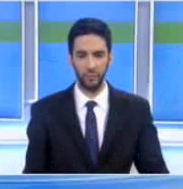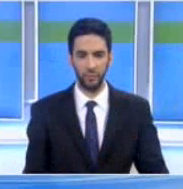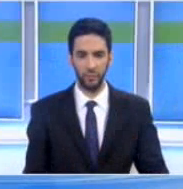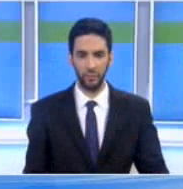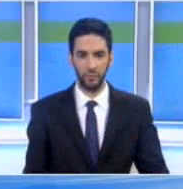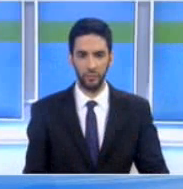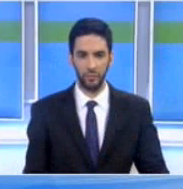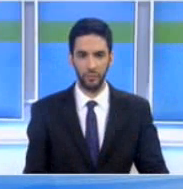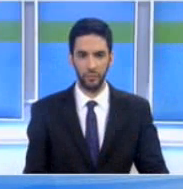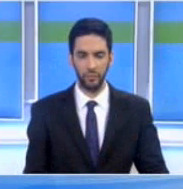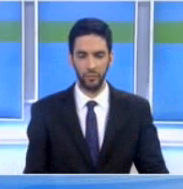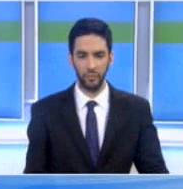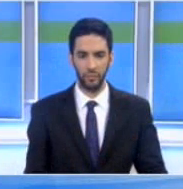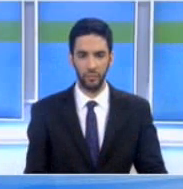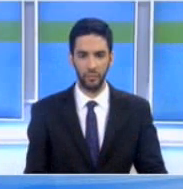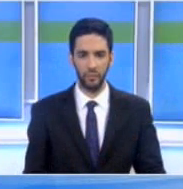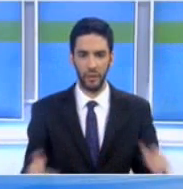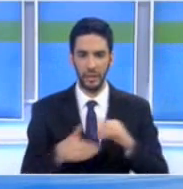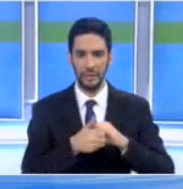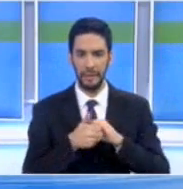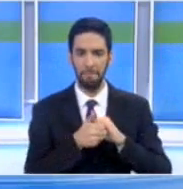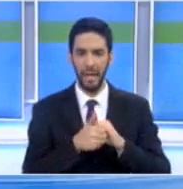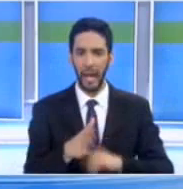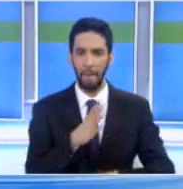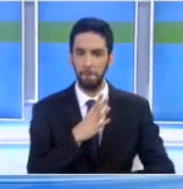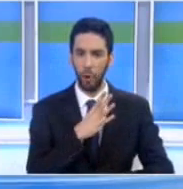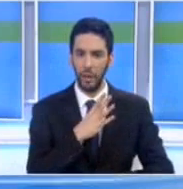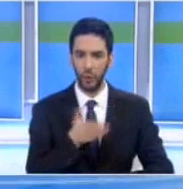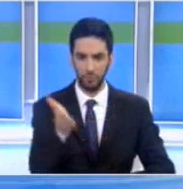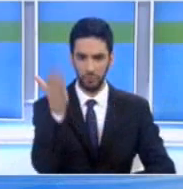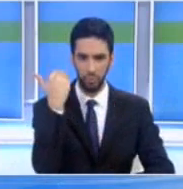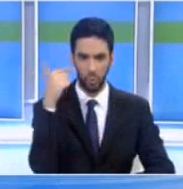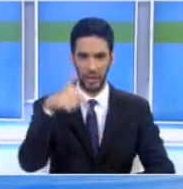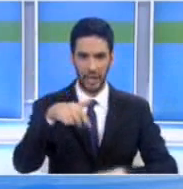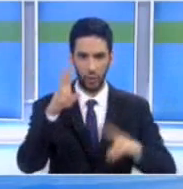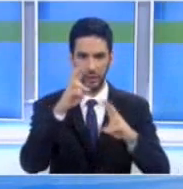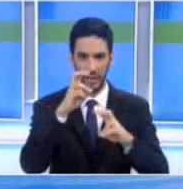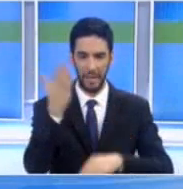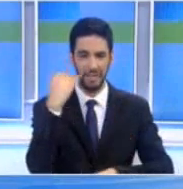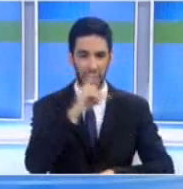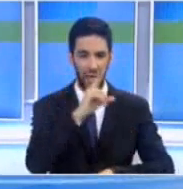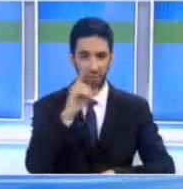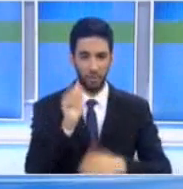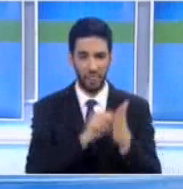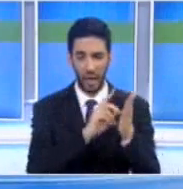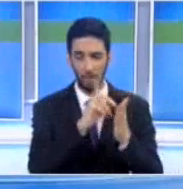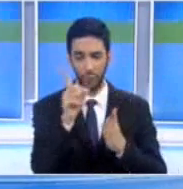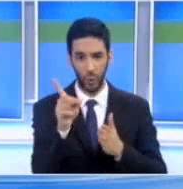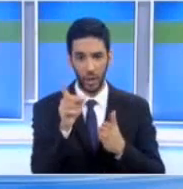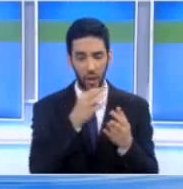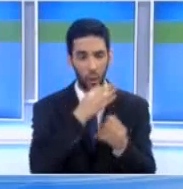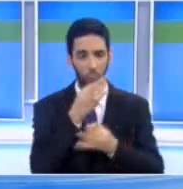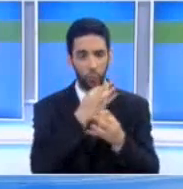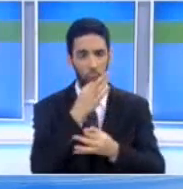Συμμαχία Πολιτών αποστήλαμε την περασμένη βδομάδα στο Γενικό Ελεκτή επιστολή με αναλυτικό